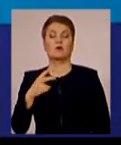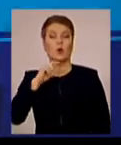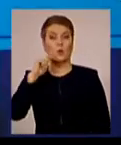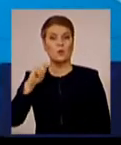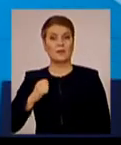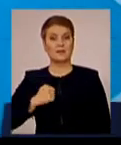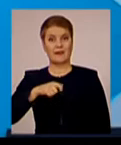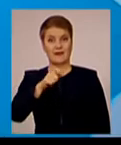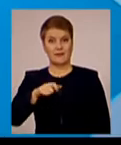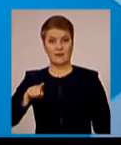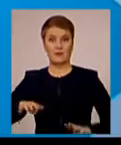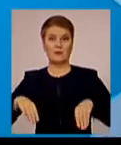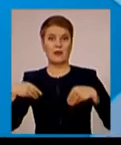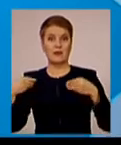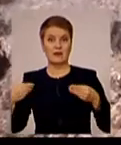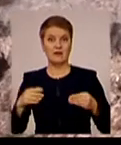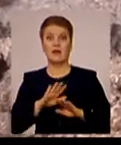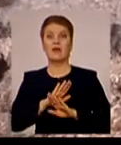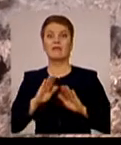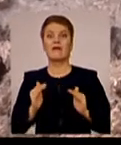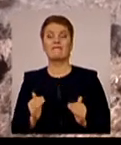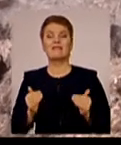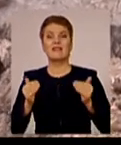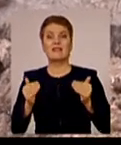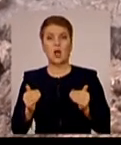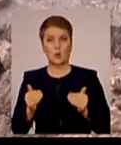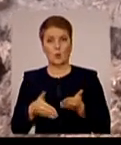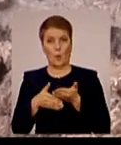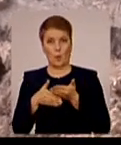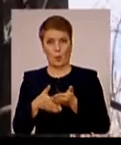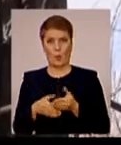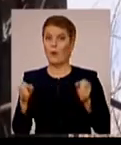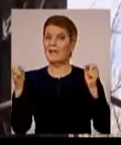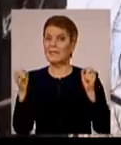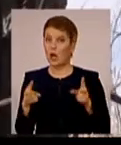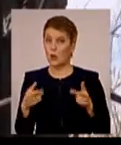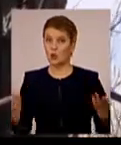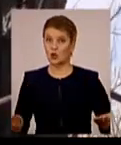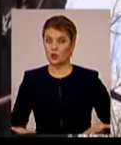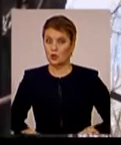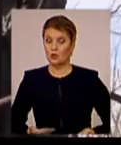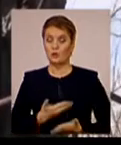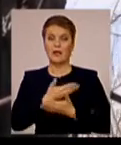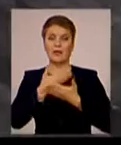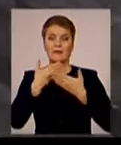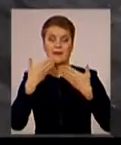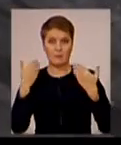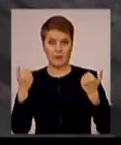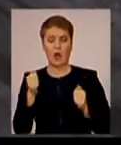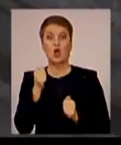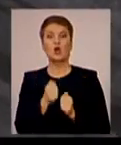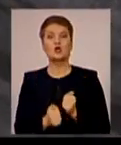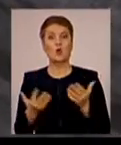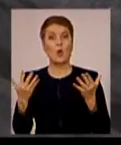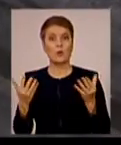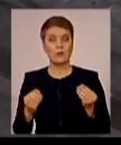Їм надали невідкладну допомогу. Загрози життю бійців немає. Про це повідомили у штабі АТО. Щодня під обстрілами оборонці Авдіївки.